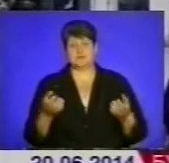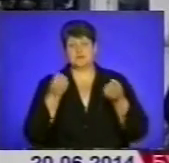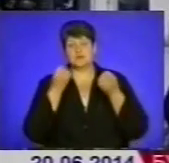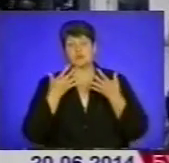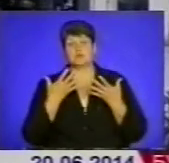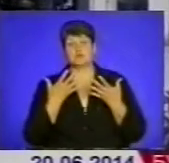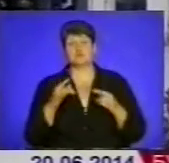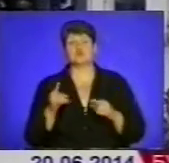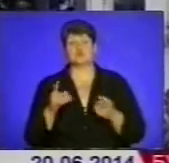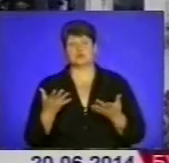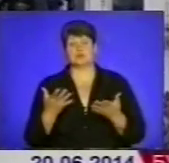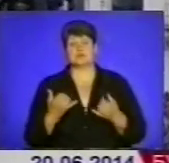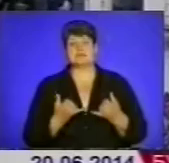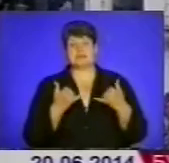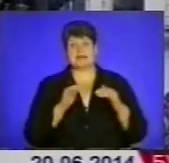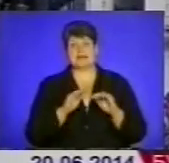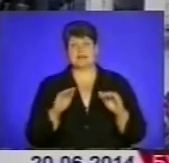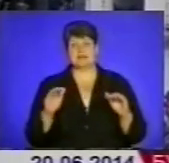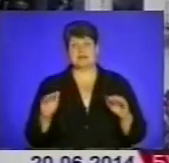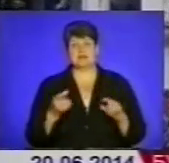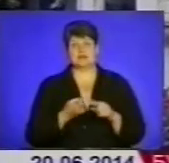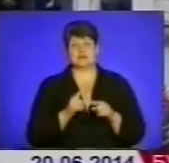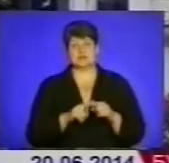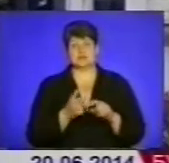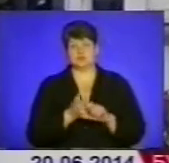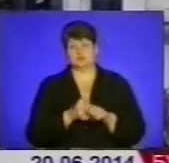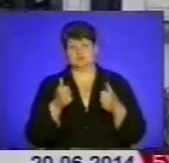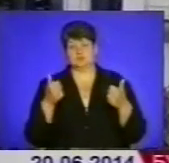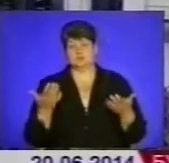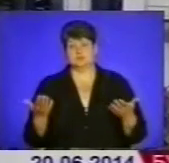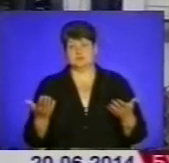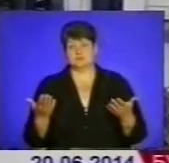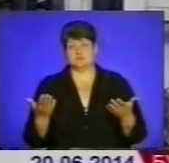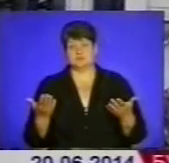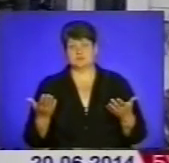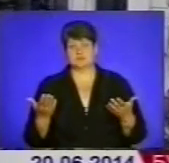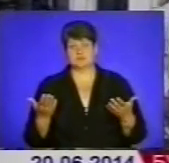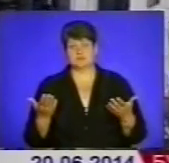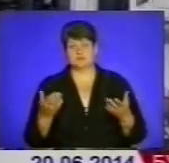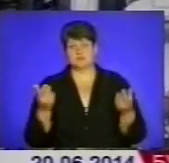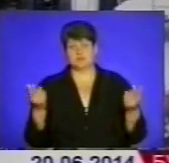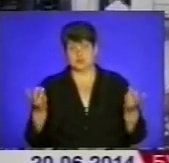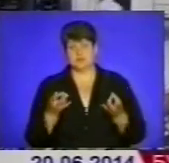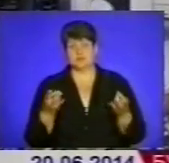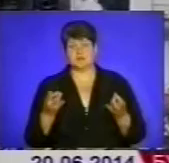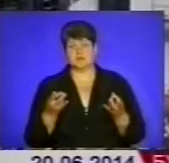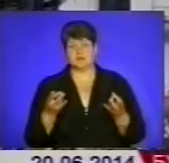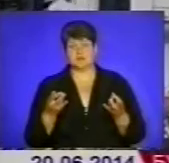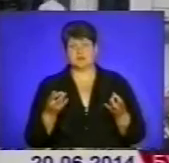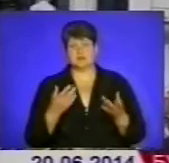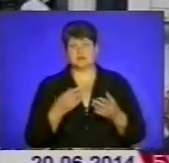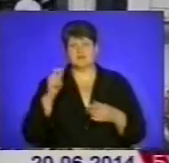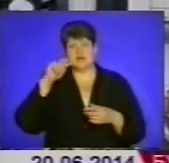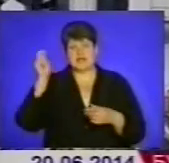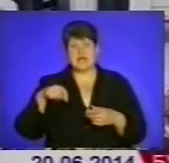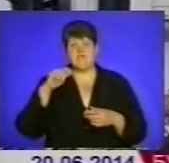ну а чому? Якщо це для дітей, це дуже-дуже добре, дуже потрібно. Ну, війна